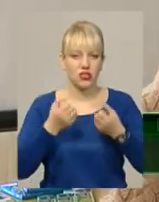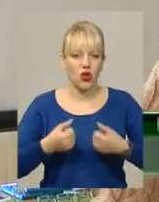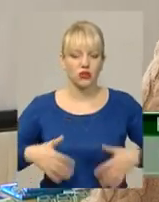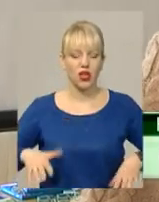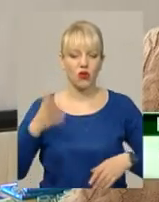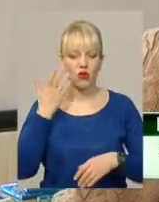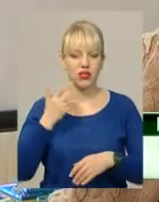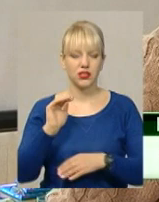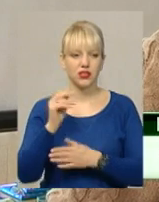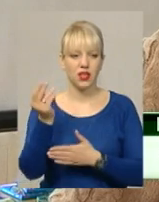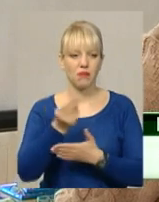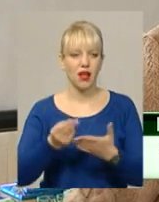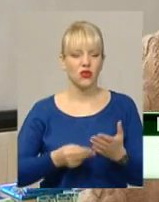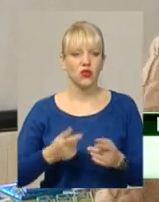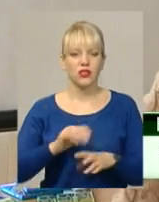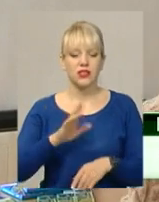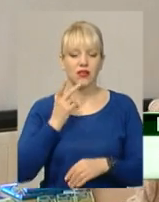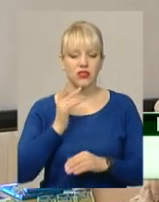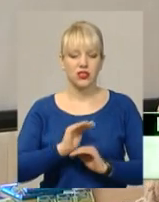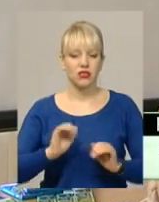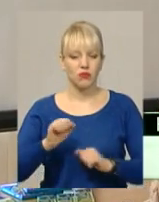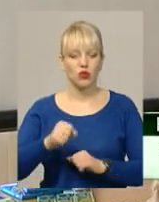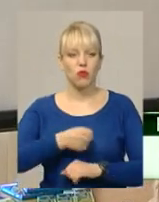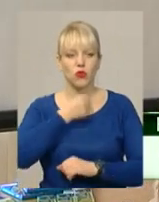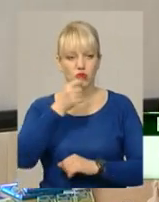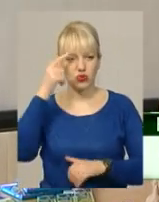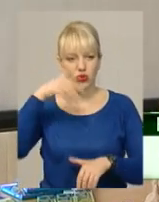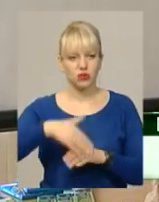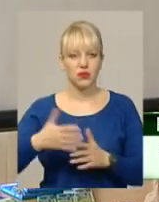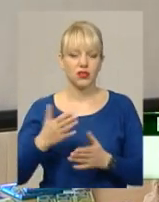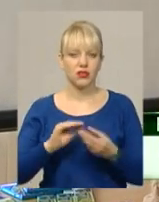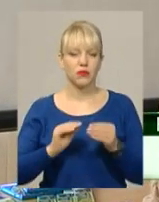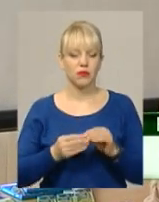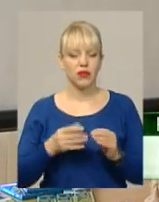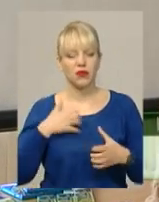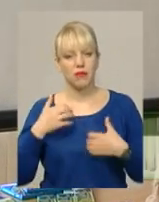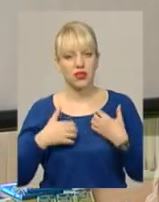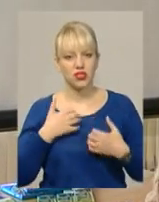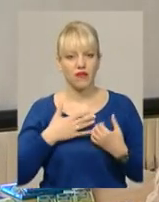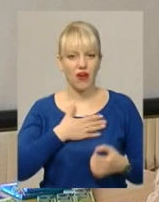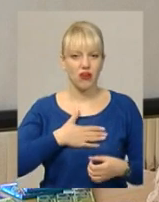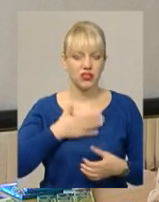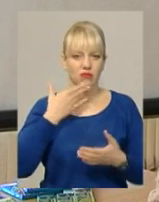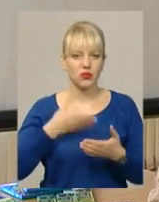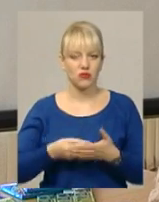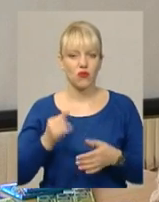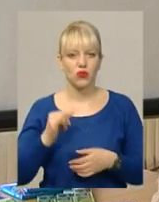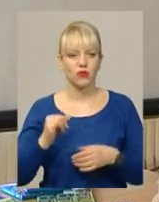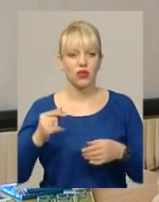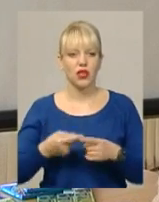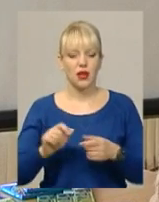малює. Не завжди діти можуть по-дорослому розуміти якісь проблеми, переживаючи їх по-своєму. Тобто